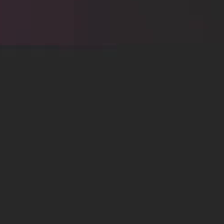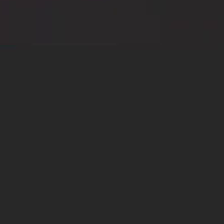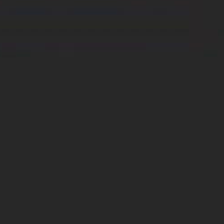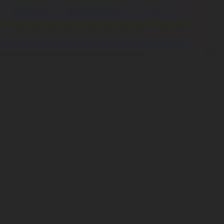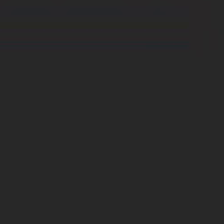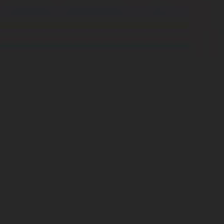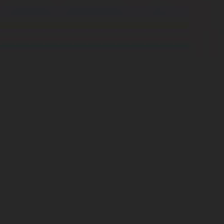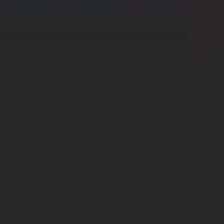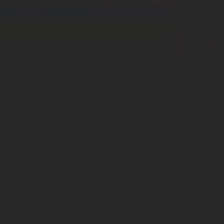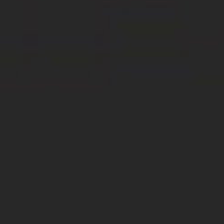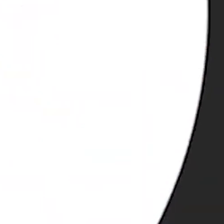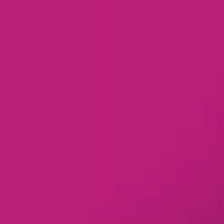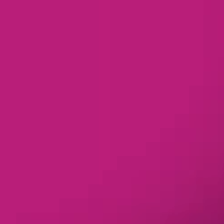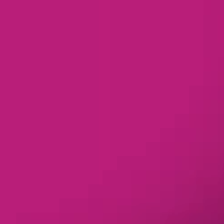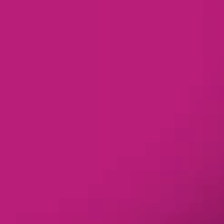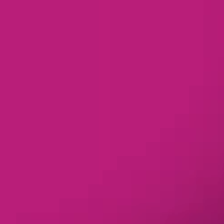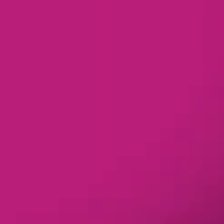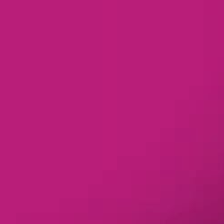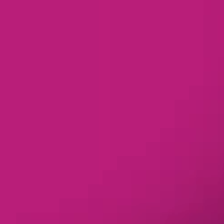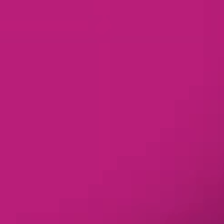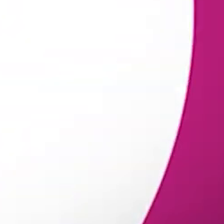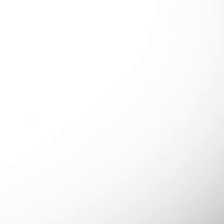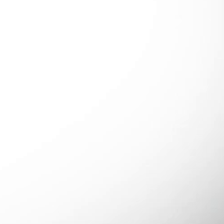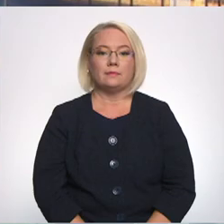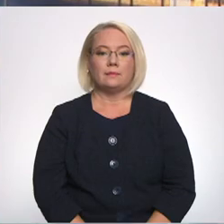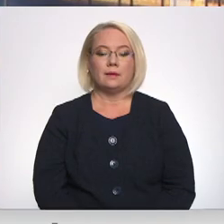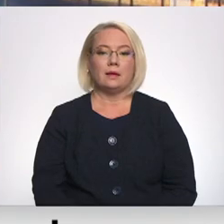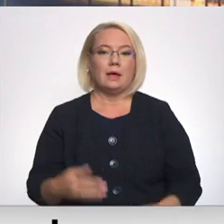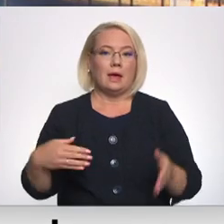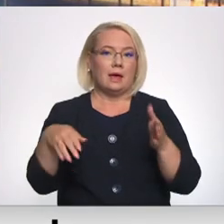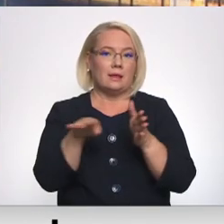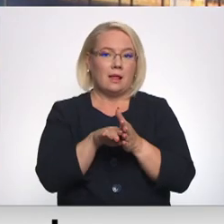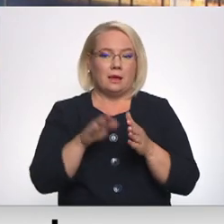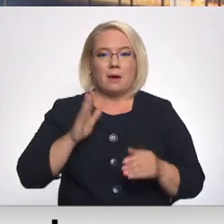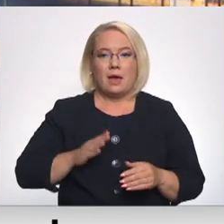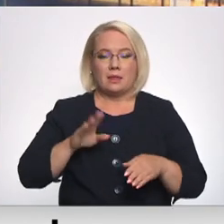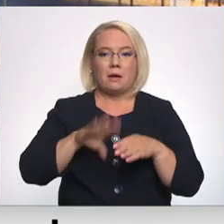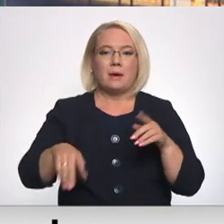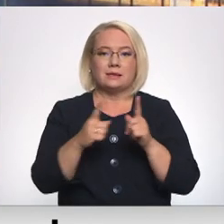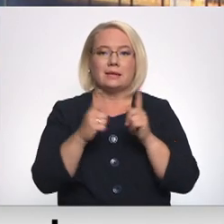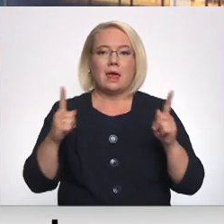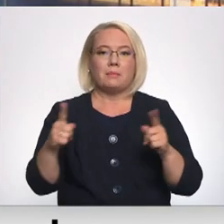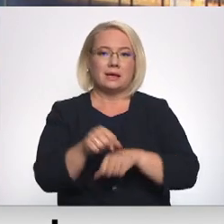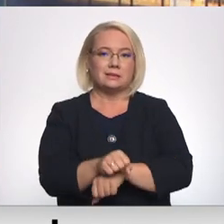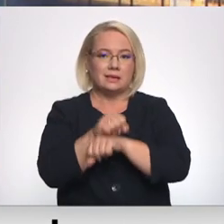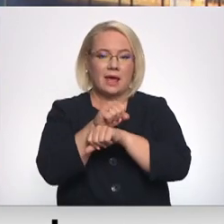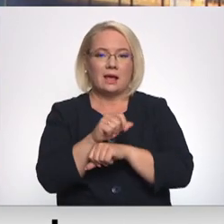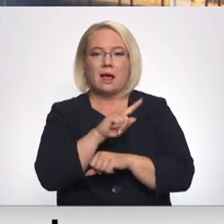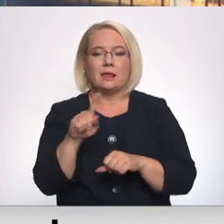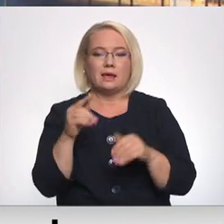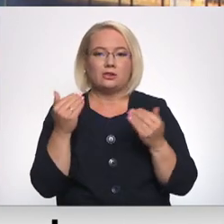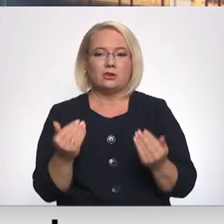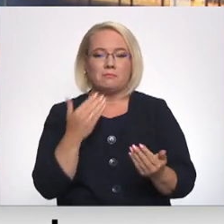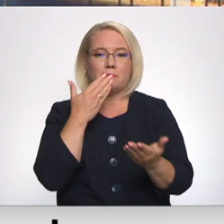Re, visi ēters ir te! Dalību gaidāmajā bestermiņa streikā līdz šim pieteikuši